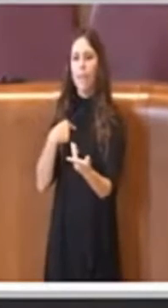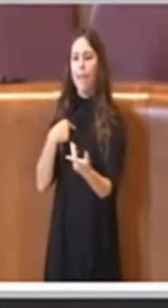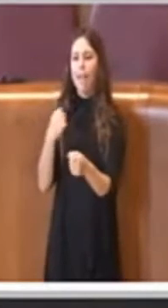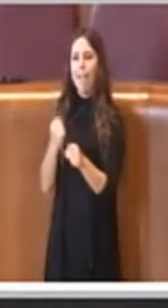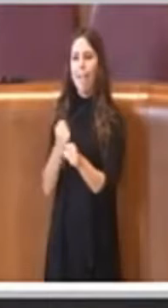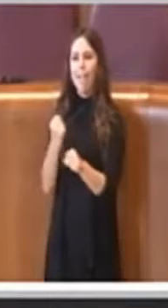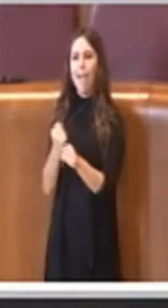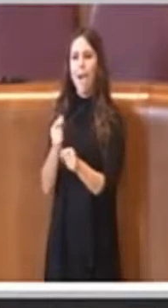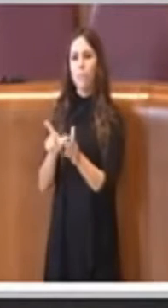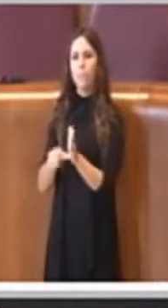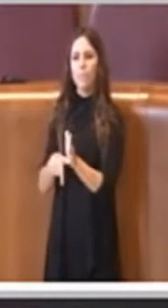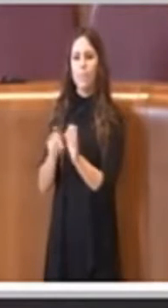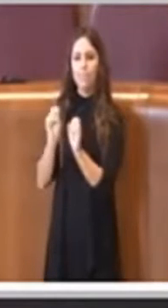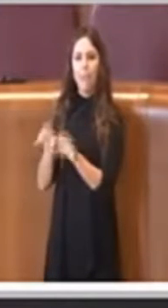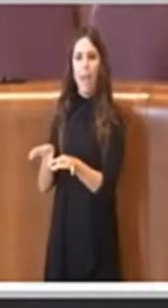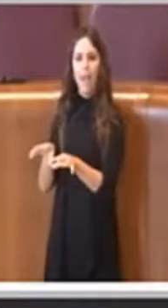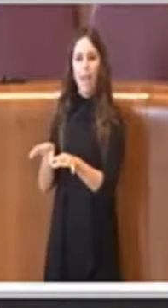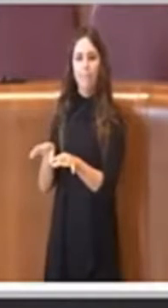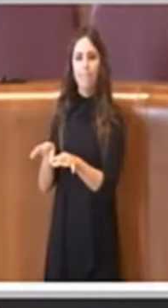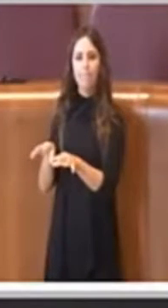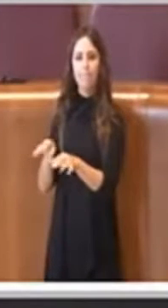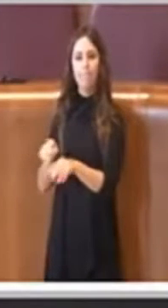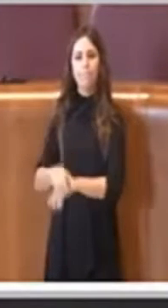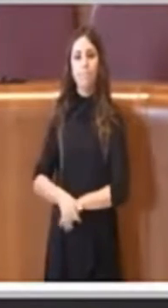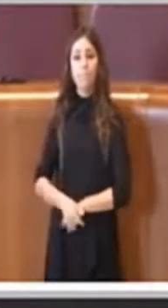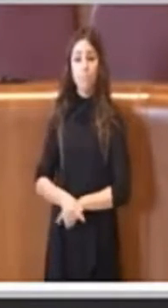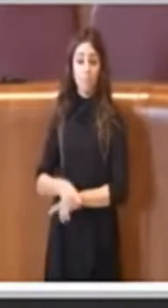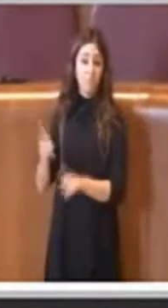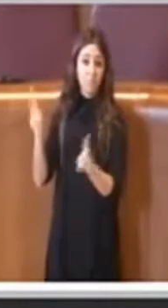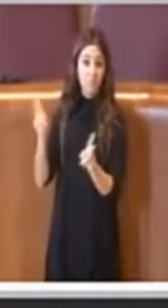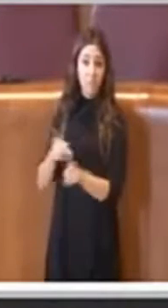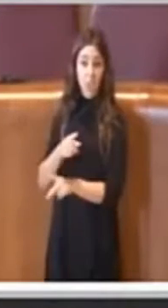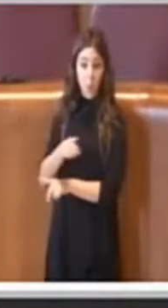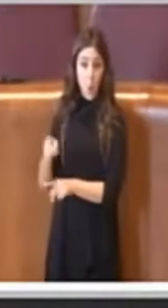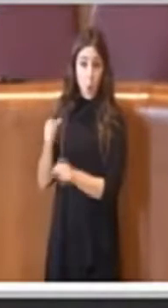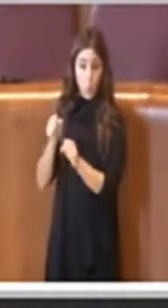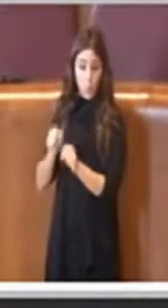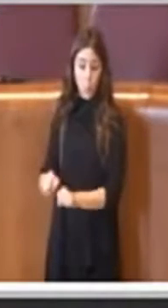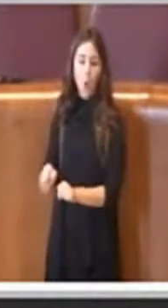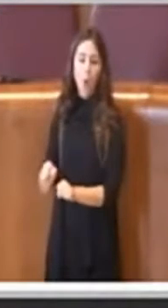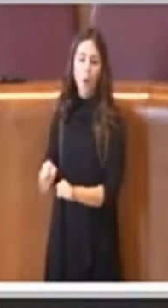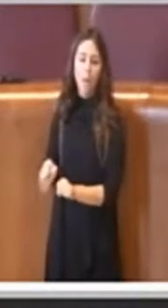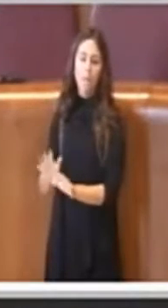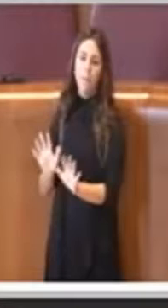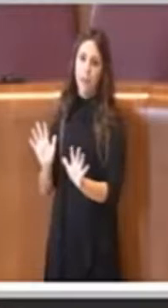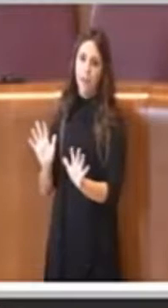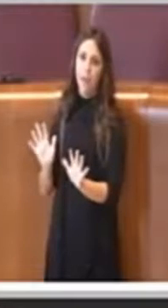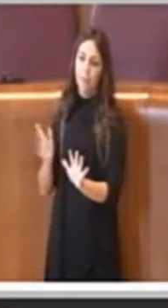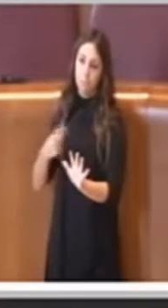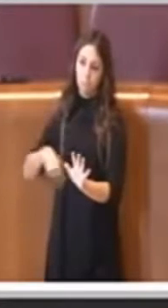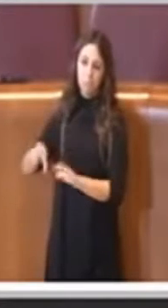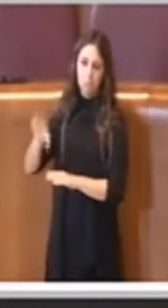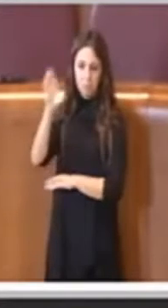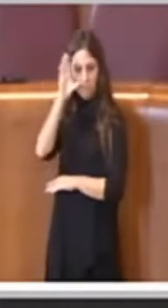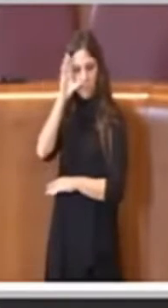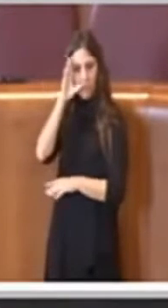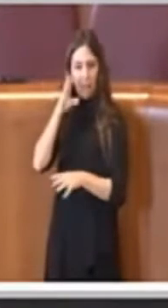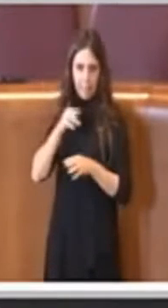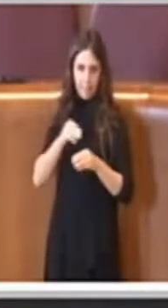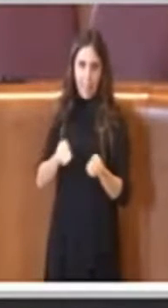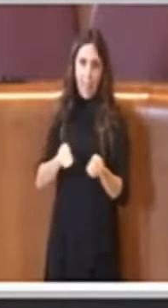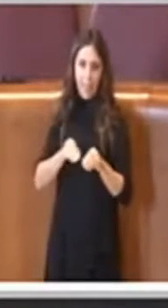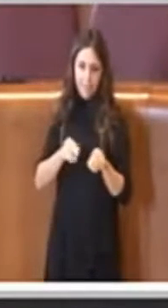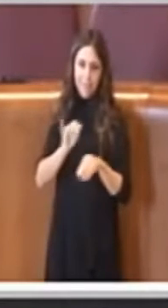questa è una cosa per carità e nelle loro prerogative, per cui noi ascoltiamo, partecipiamo,